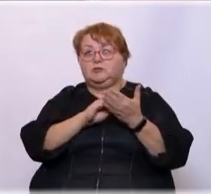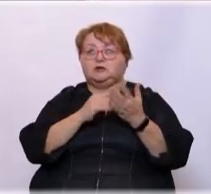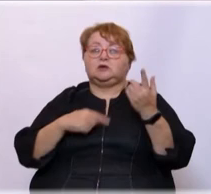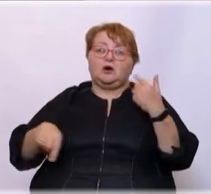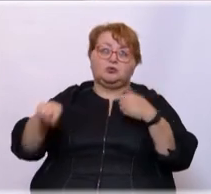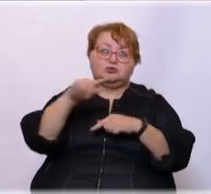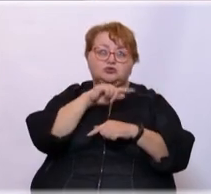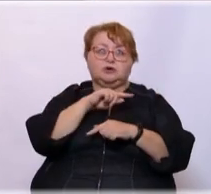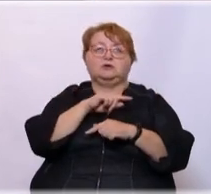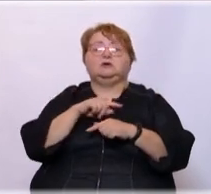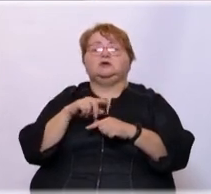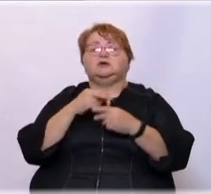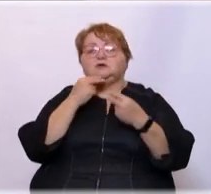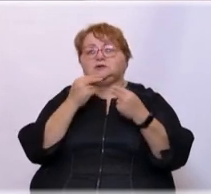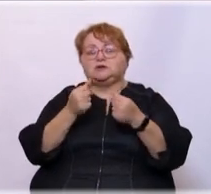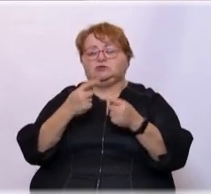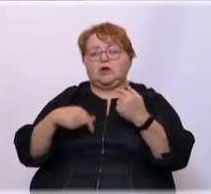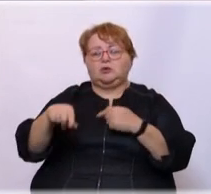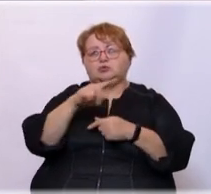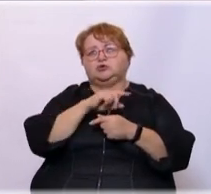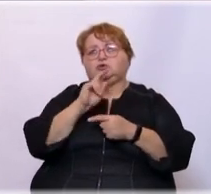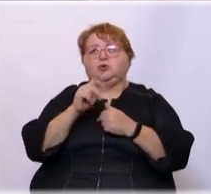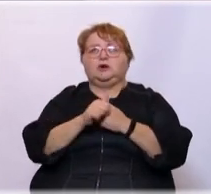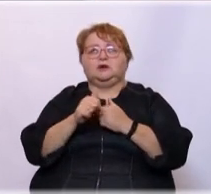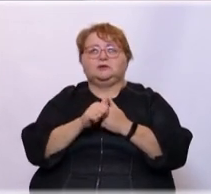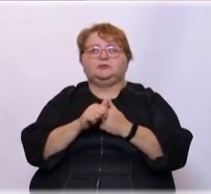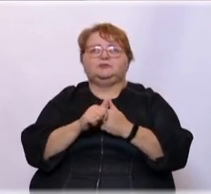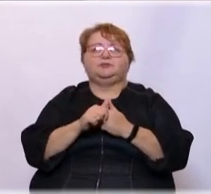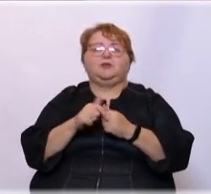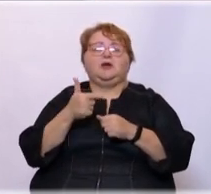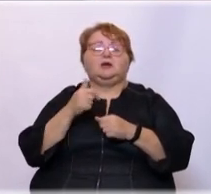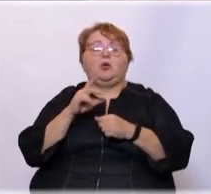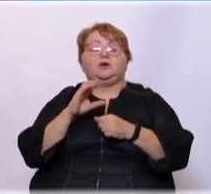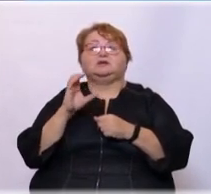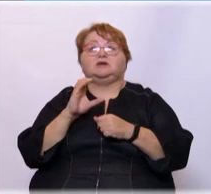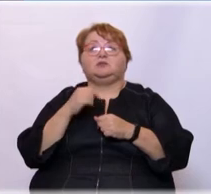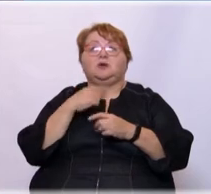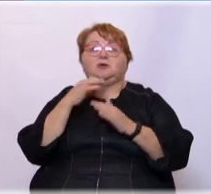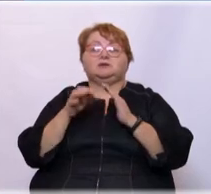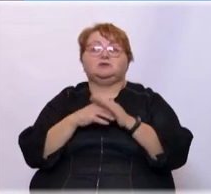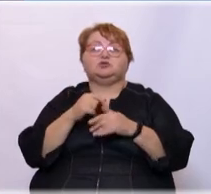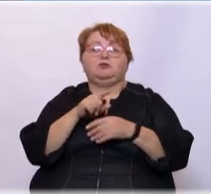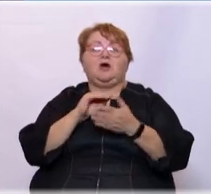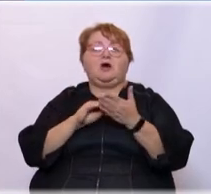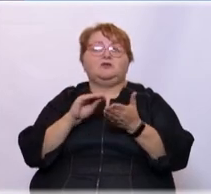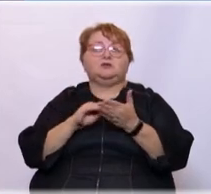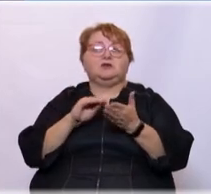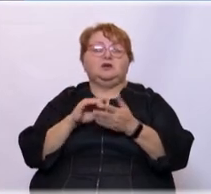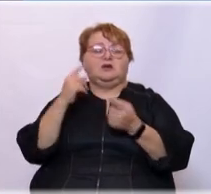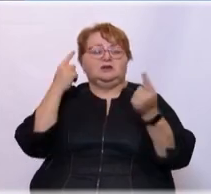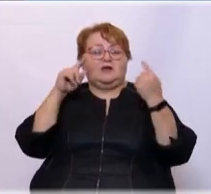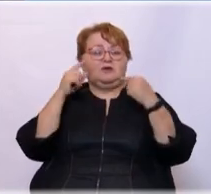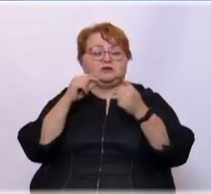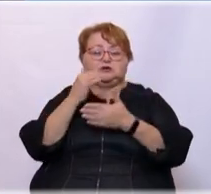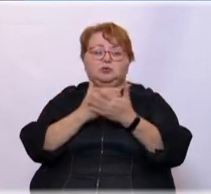на близких, на Да, действует на окружение… На тех, кто рядом. Георгий Сергеевич, мне тут подсказывают, что вы автор новаторских